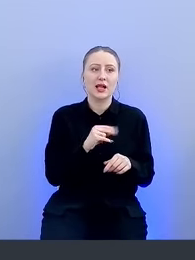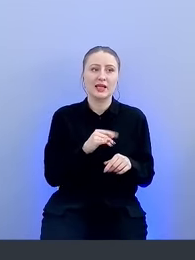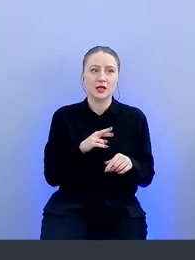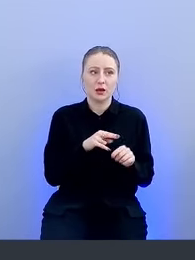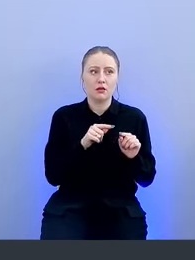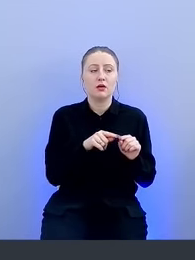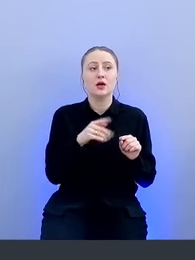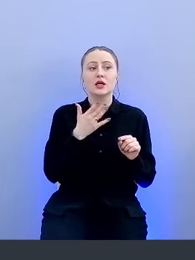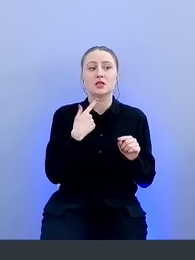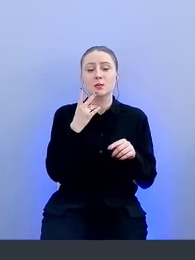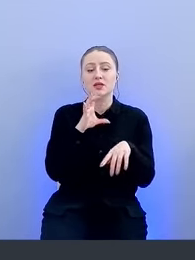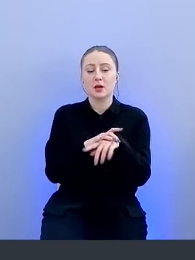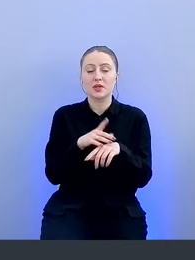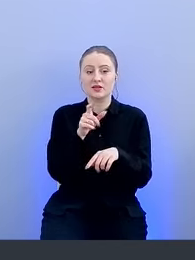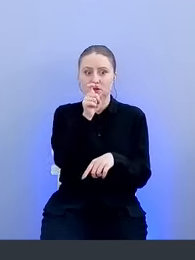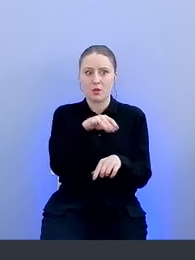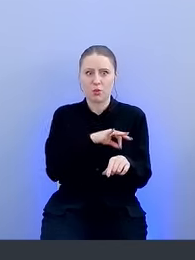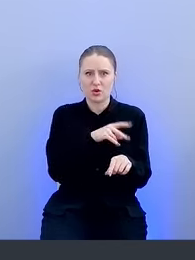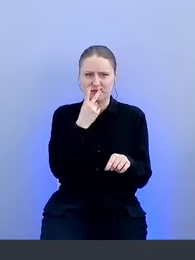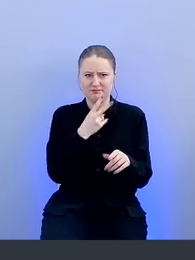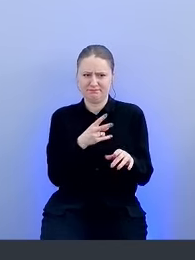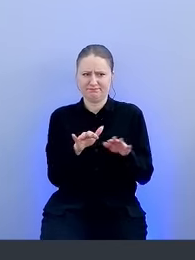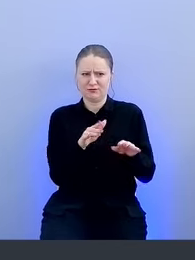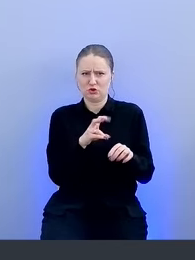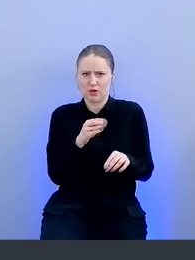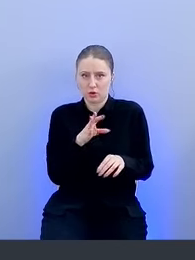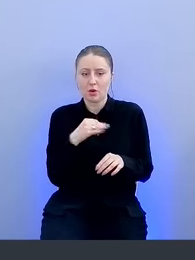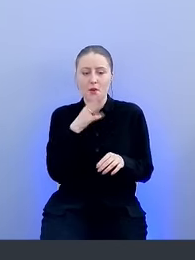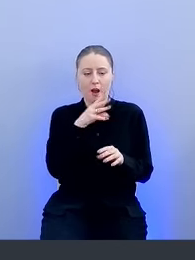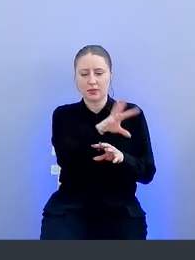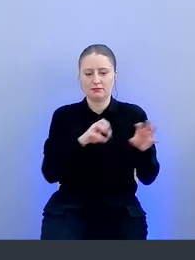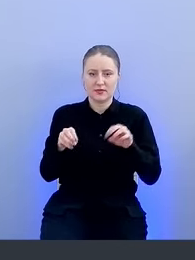заметили пользователя с подозрительной активностью, то его пароль мы положим в тоннелир.